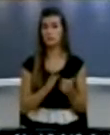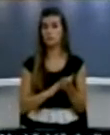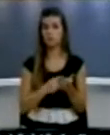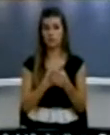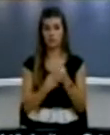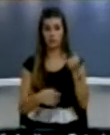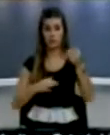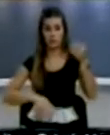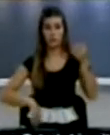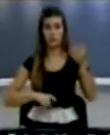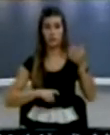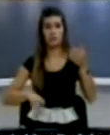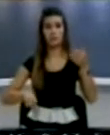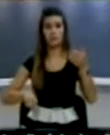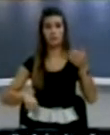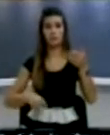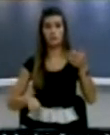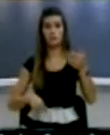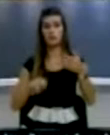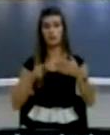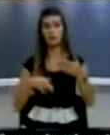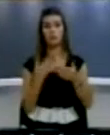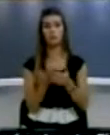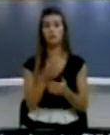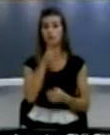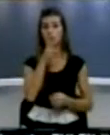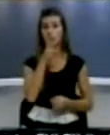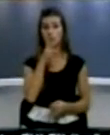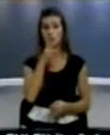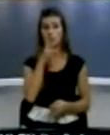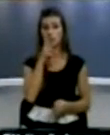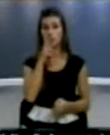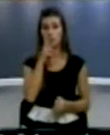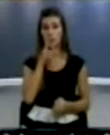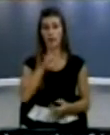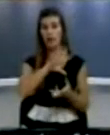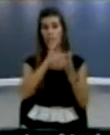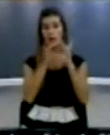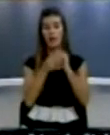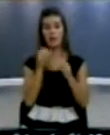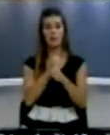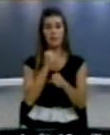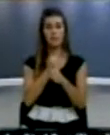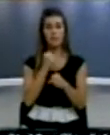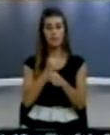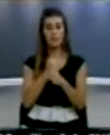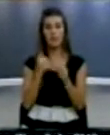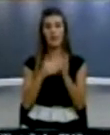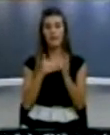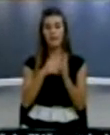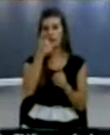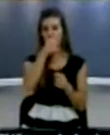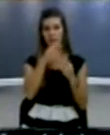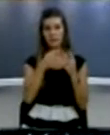është propozuar që krejtë seria e mosave të nevojshme